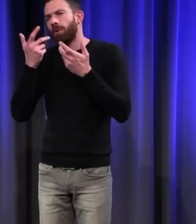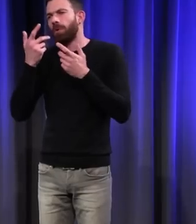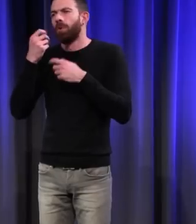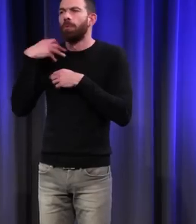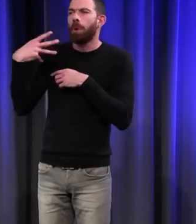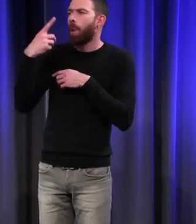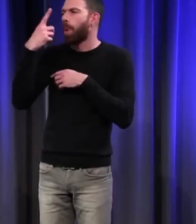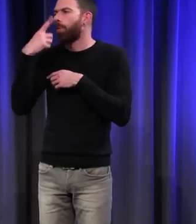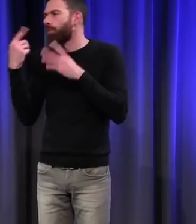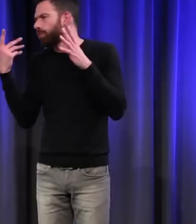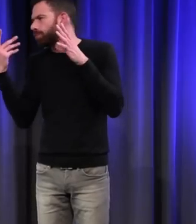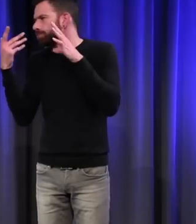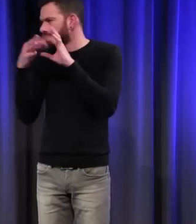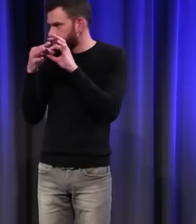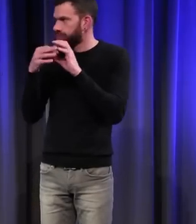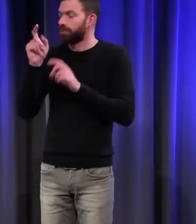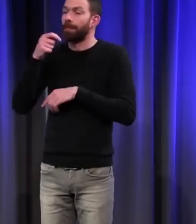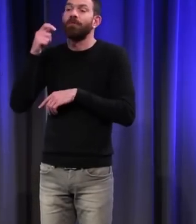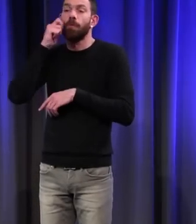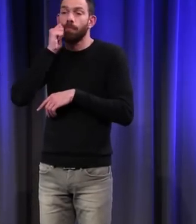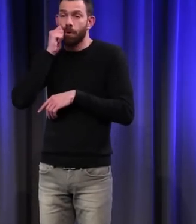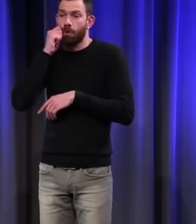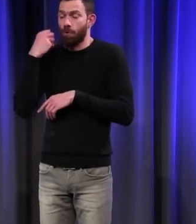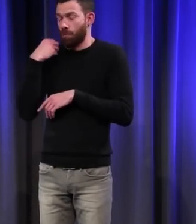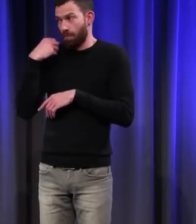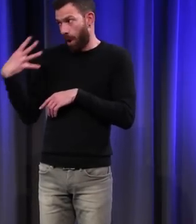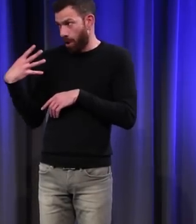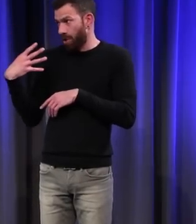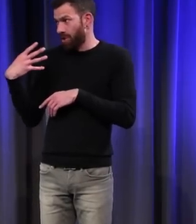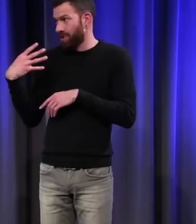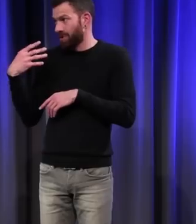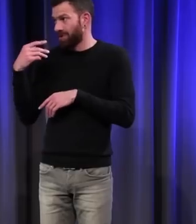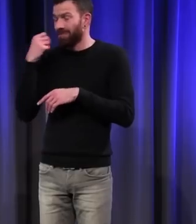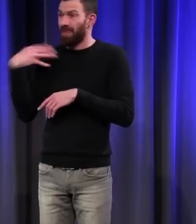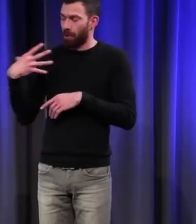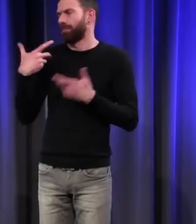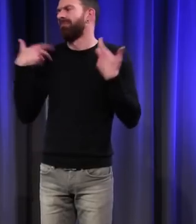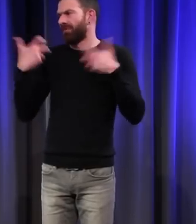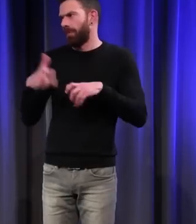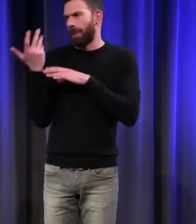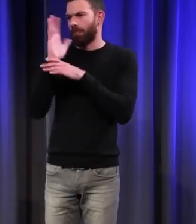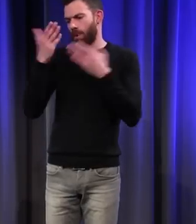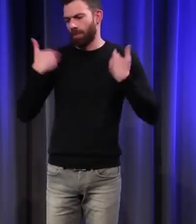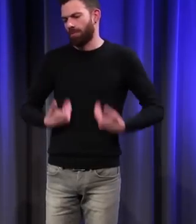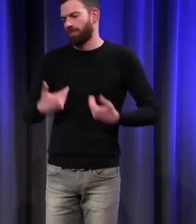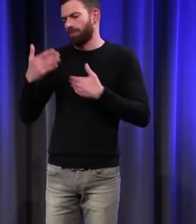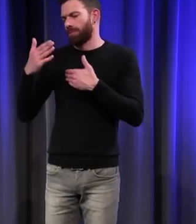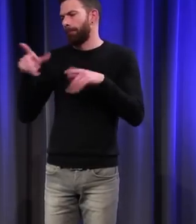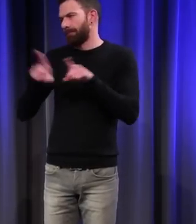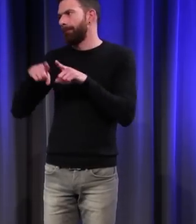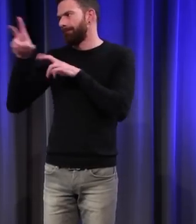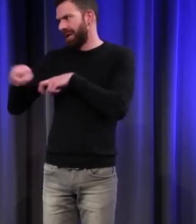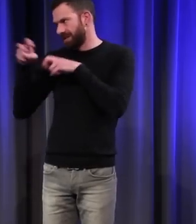Le bon usage, c'est d'avoir la peau blanche, très blanche, même pour ne pas être prise pour une paysanne, mais de rehausser les